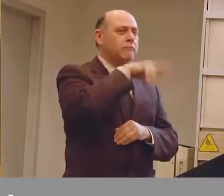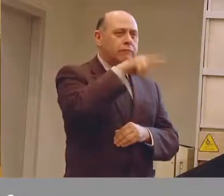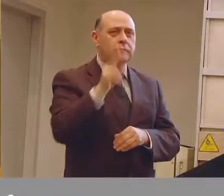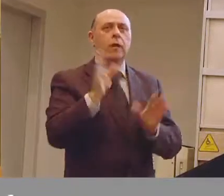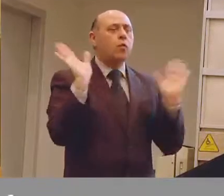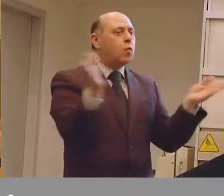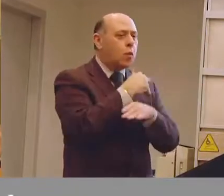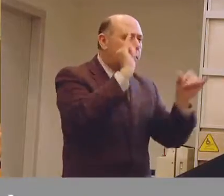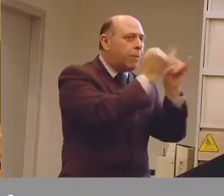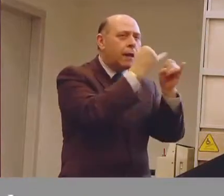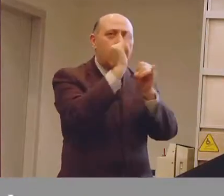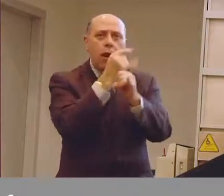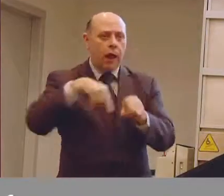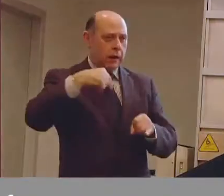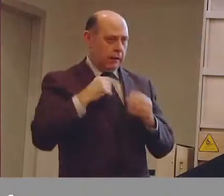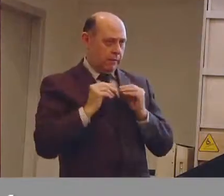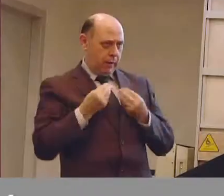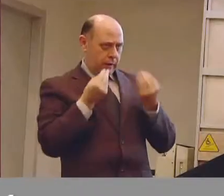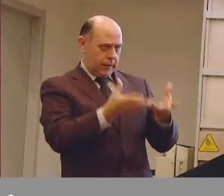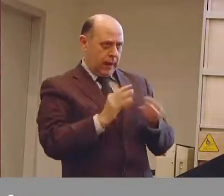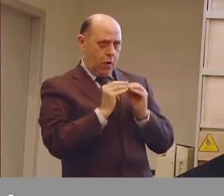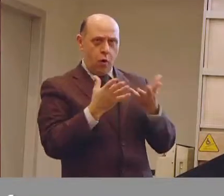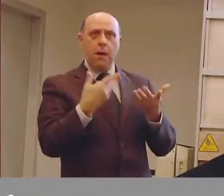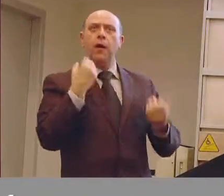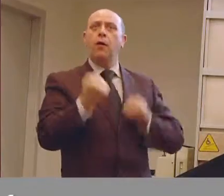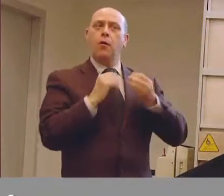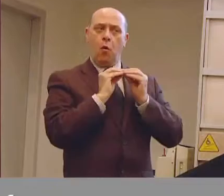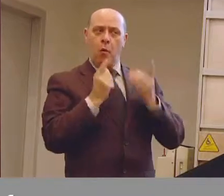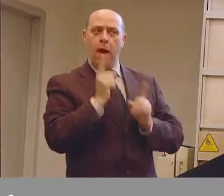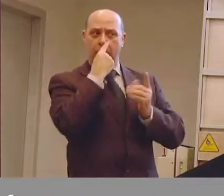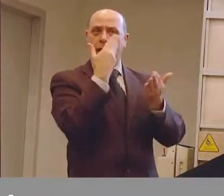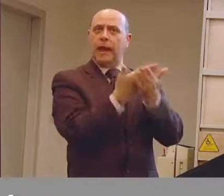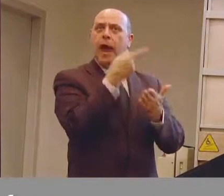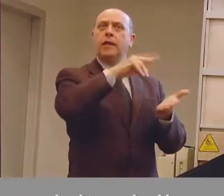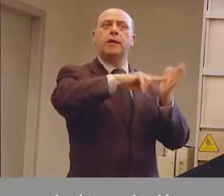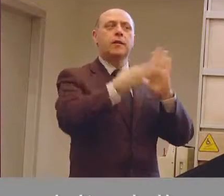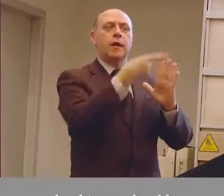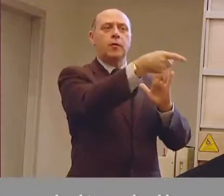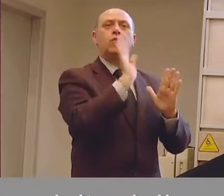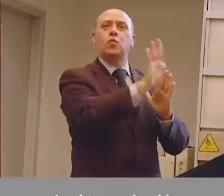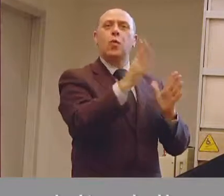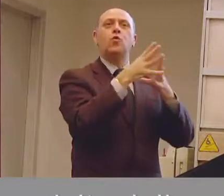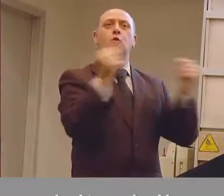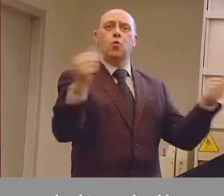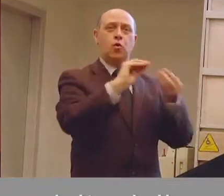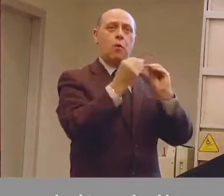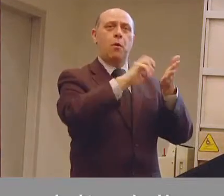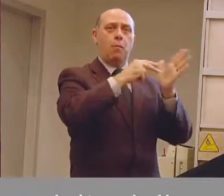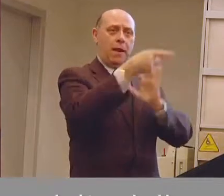aspetto cosa noi dobbiamo fare e come possiamo agire conoscendo quali sono le soluzioni tecniche per quel problema.